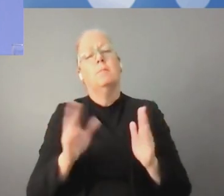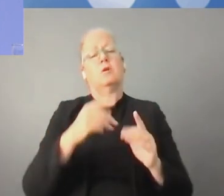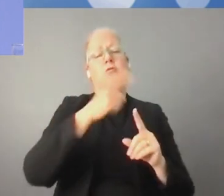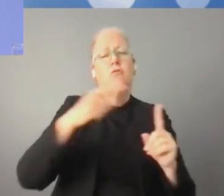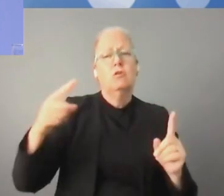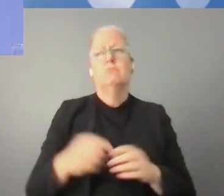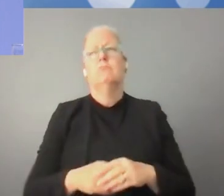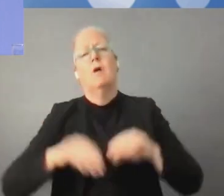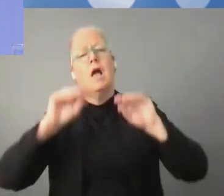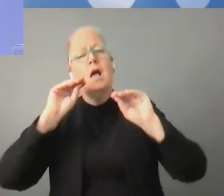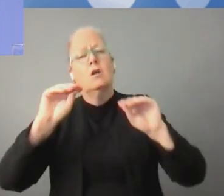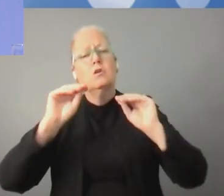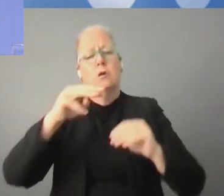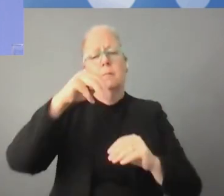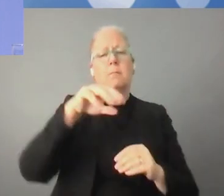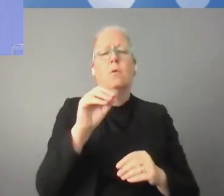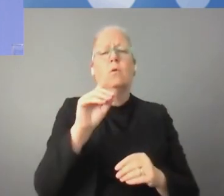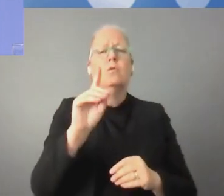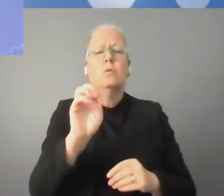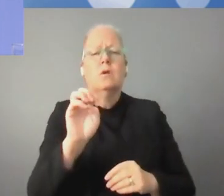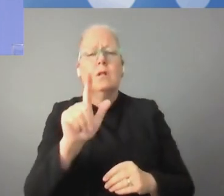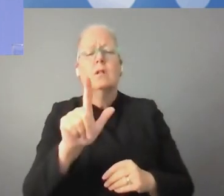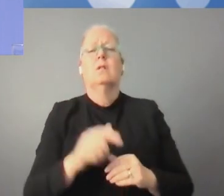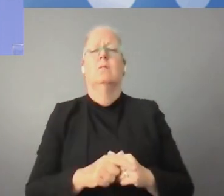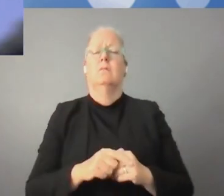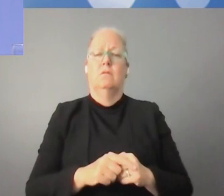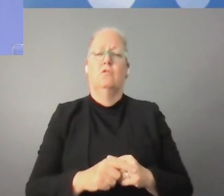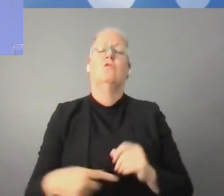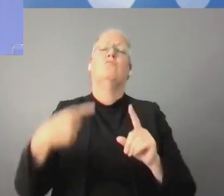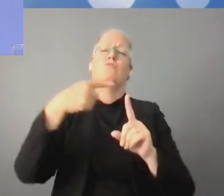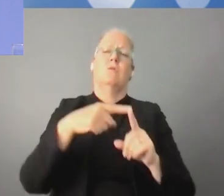والتعليم للتقاء الاصطناعي. التحدي الثاني